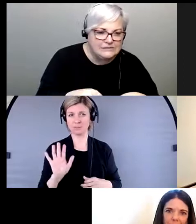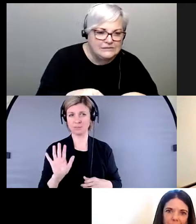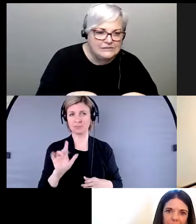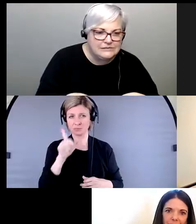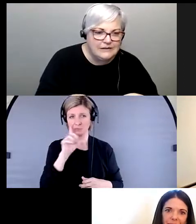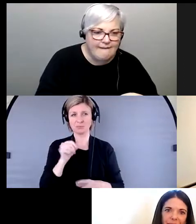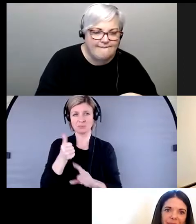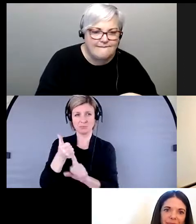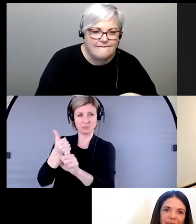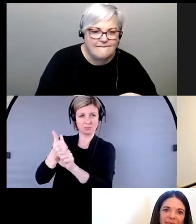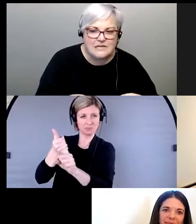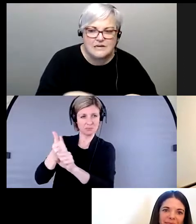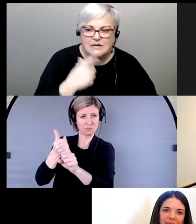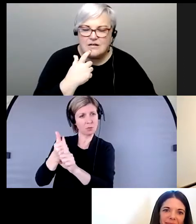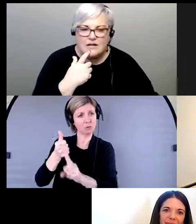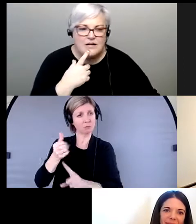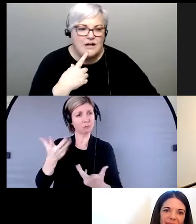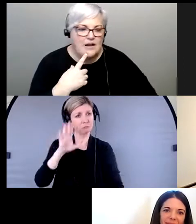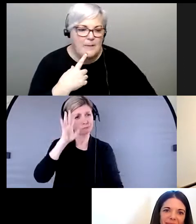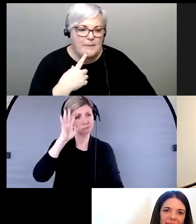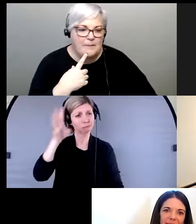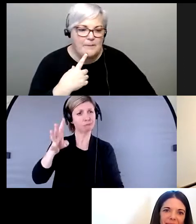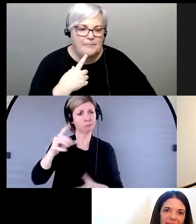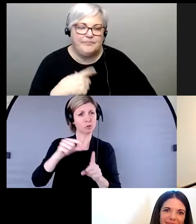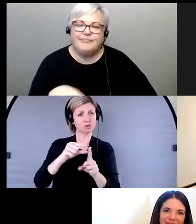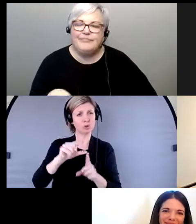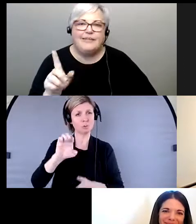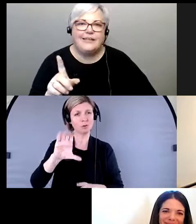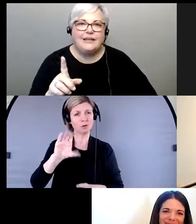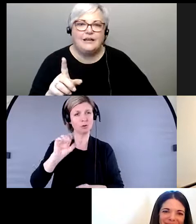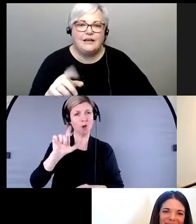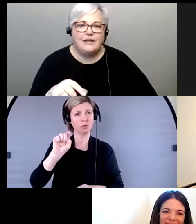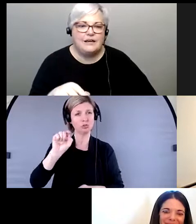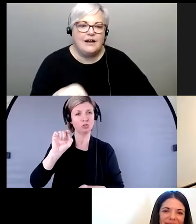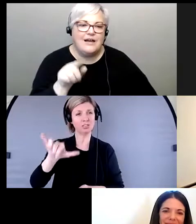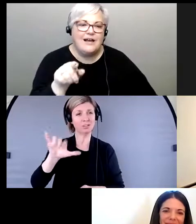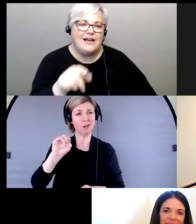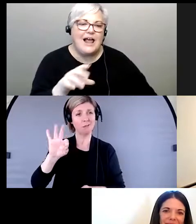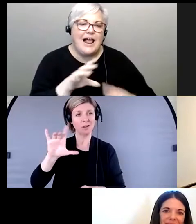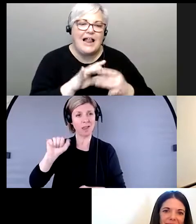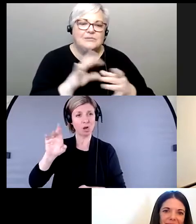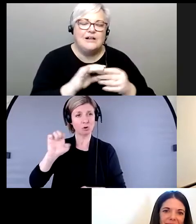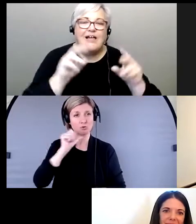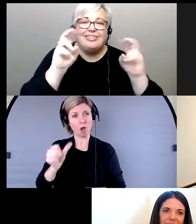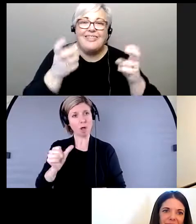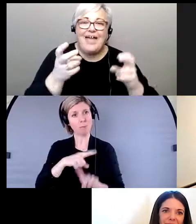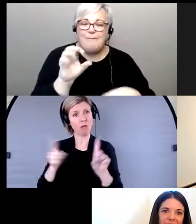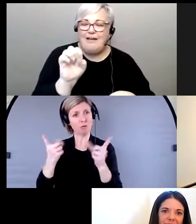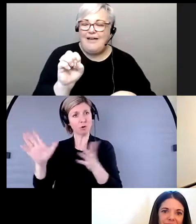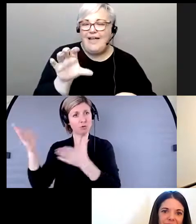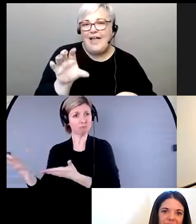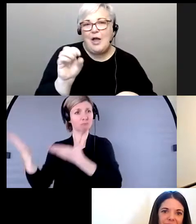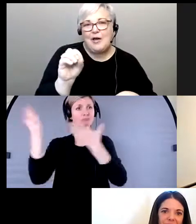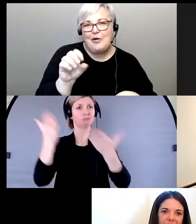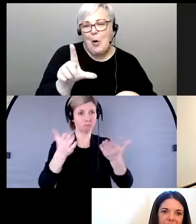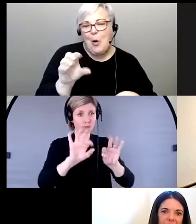Je pense, bon, elle disait que la terme écologie des soins est quelque chose qui